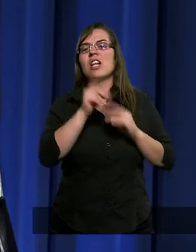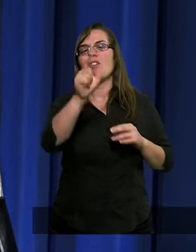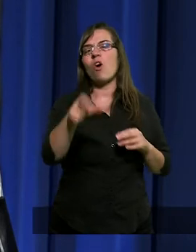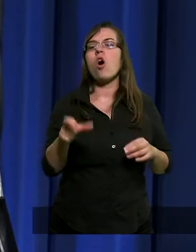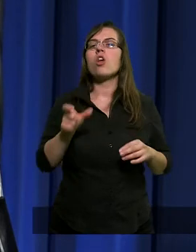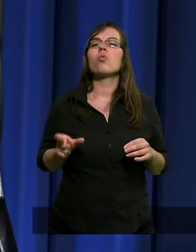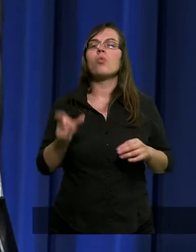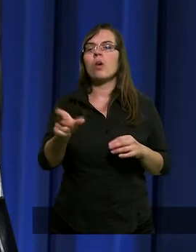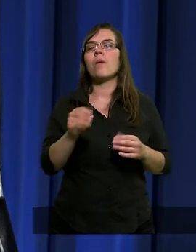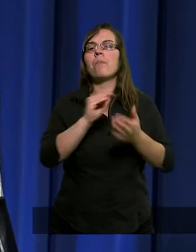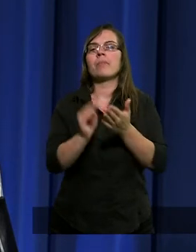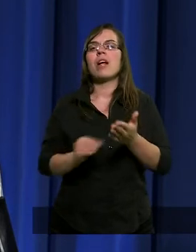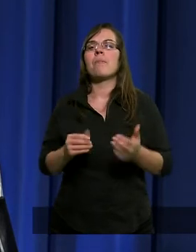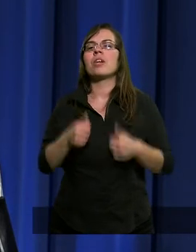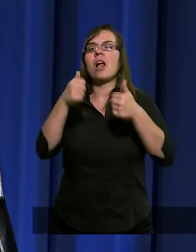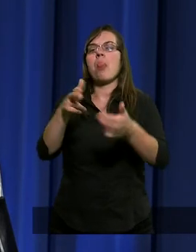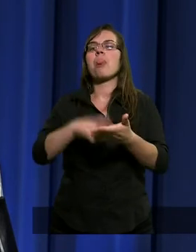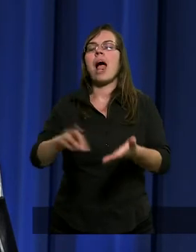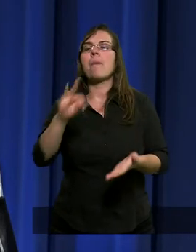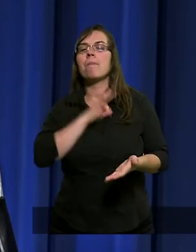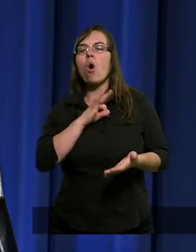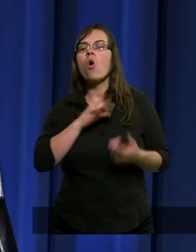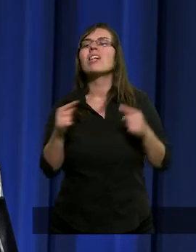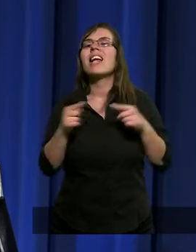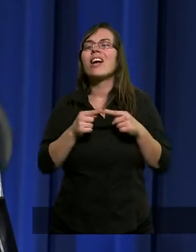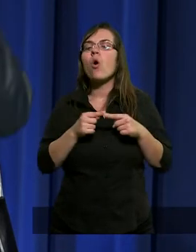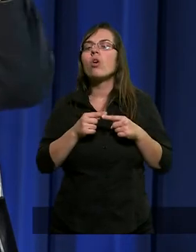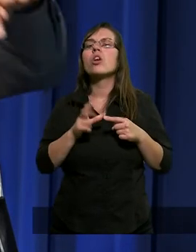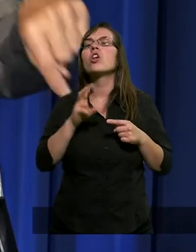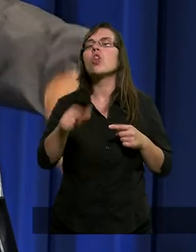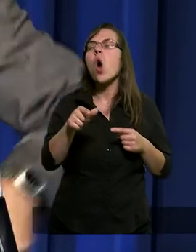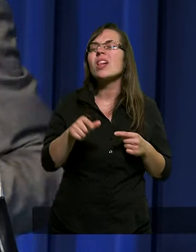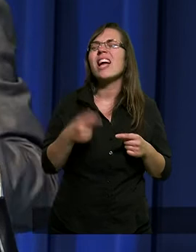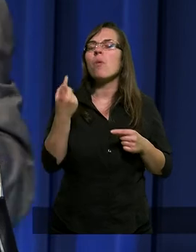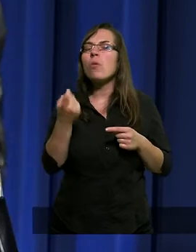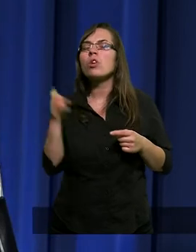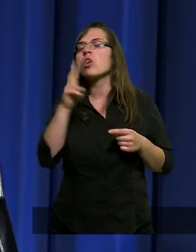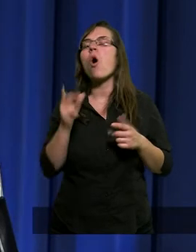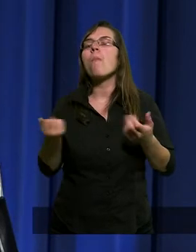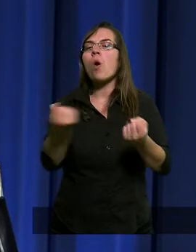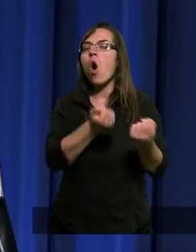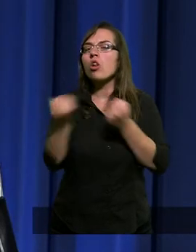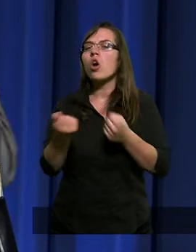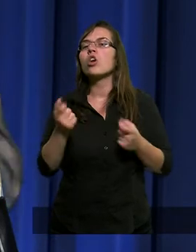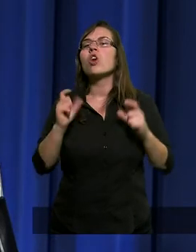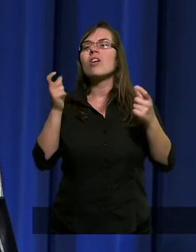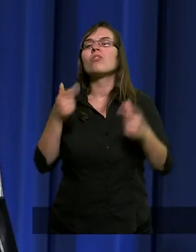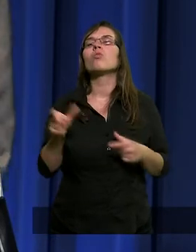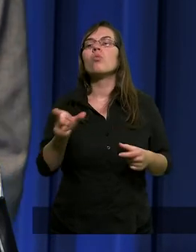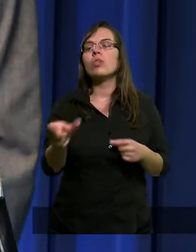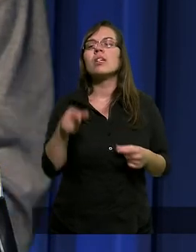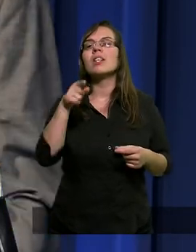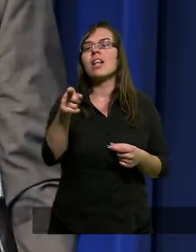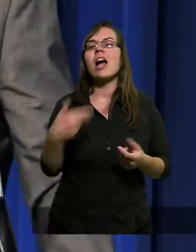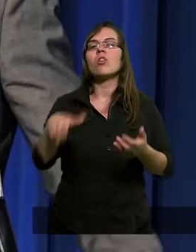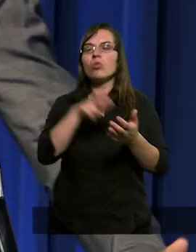twoje długi przepiszemy na moje konto. I kto od tego momentu ponosi konsekwencje dłużnika?